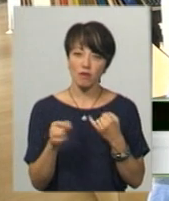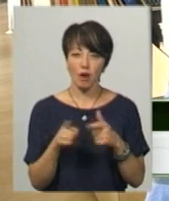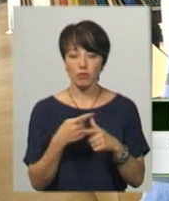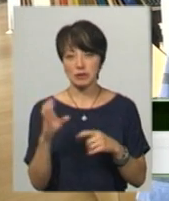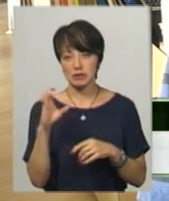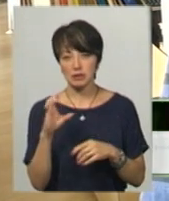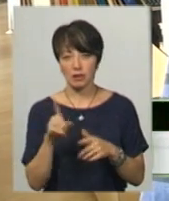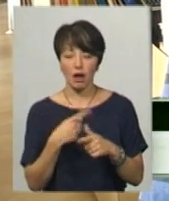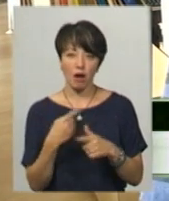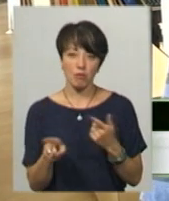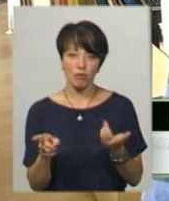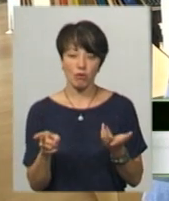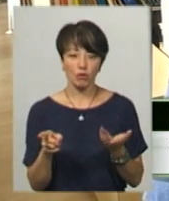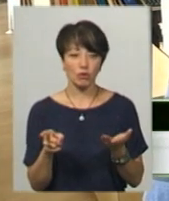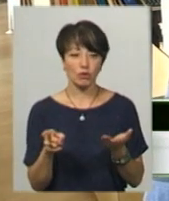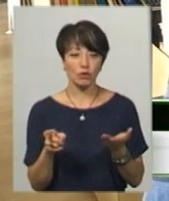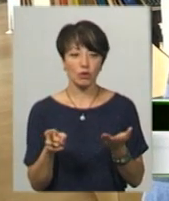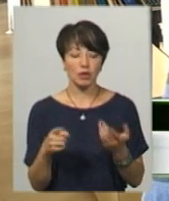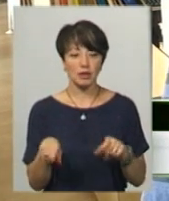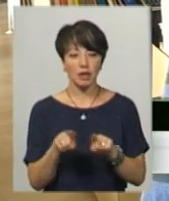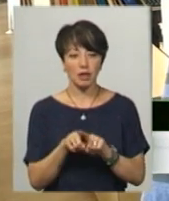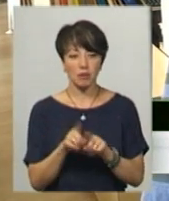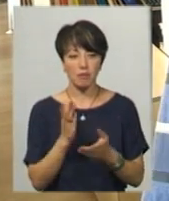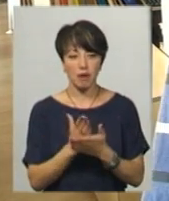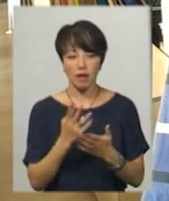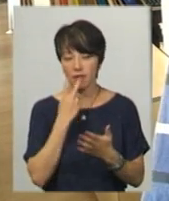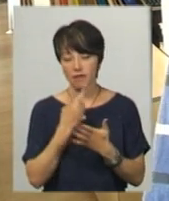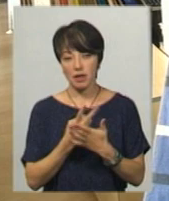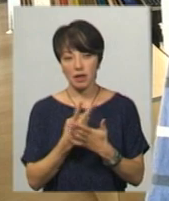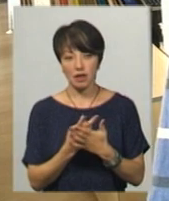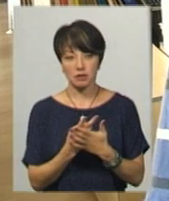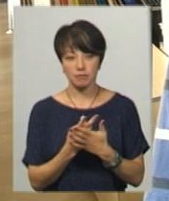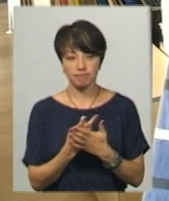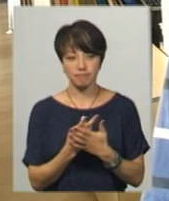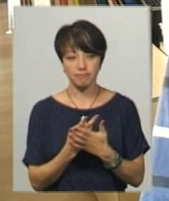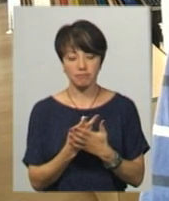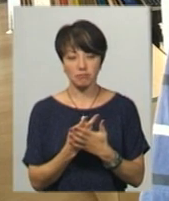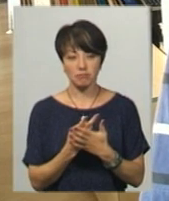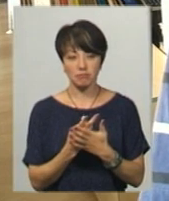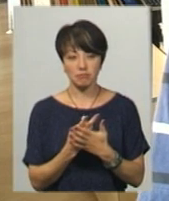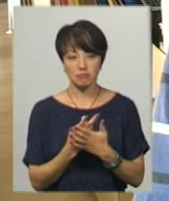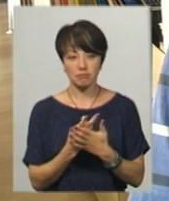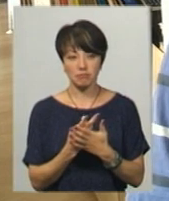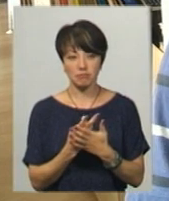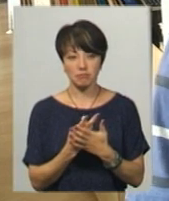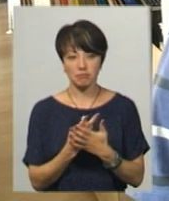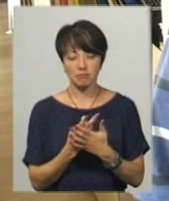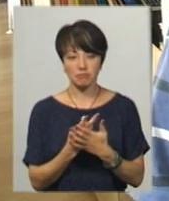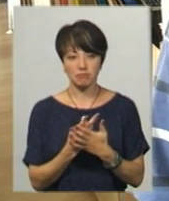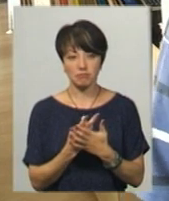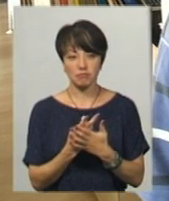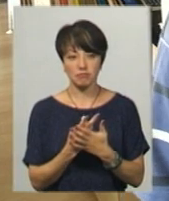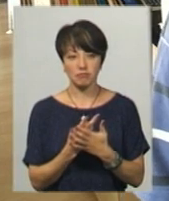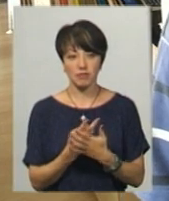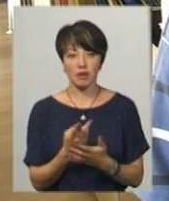сині, або мали вигляд більше